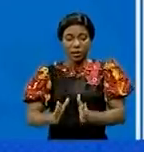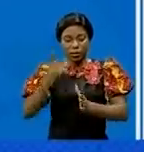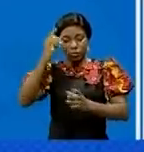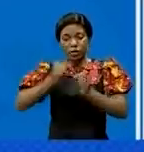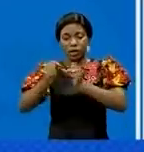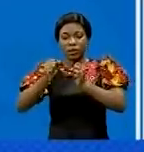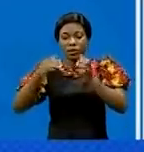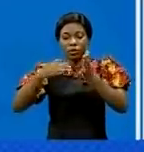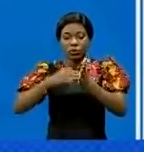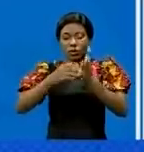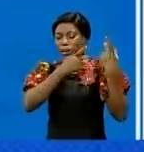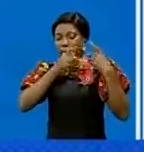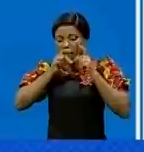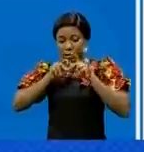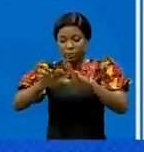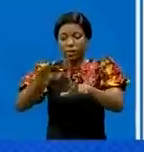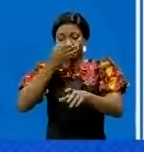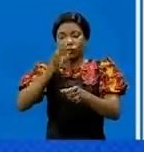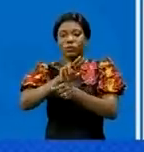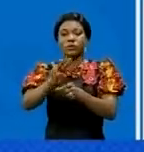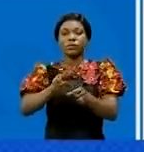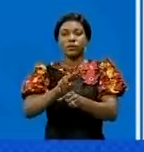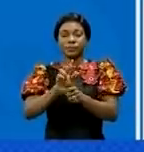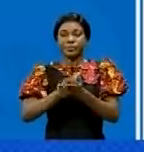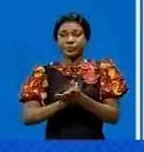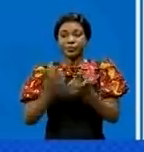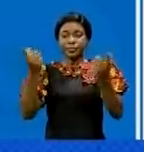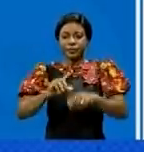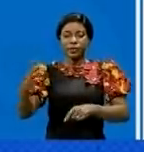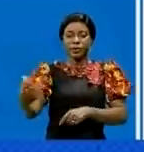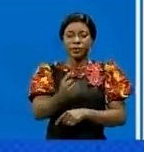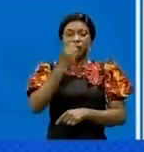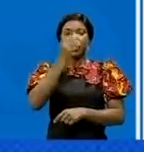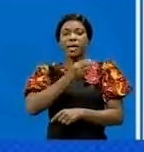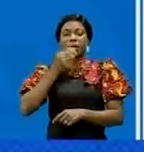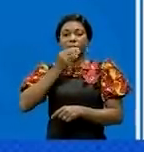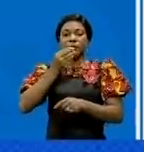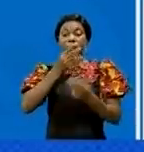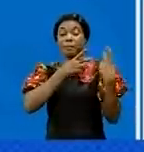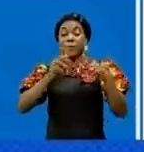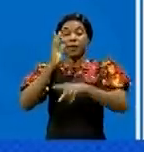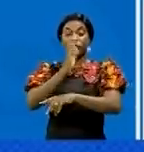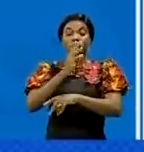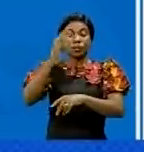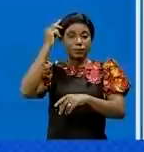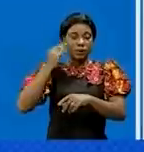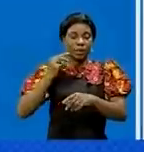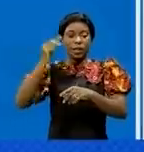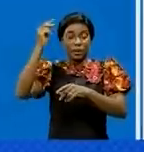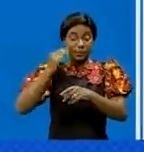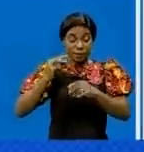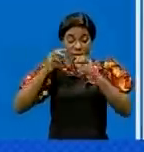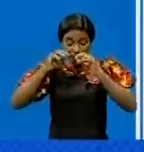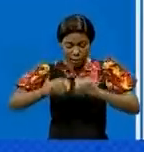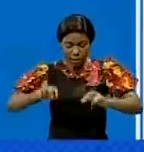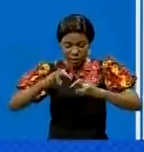lutte contre cette pandémie. Prenons la parole spécialement durant ce conseil de ministres. Le ministre de la Recherche scientifique et